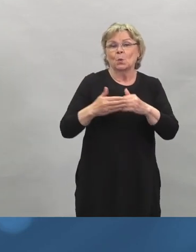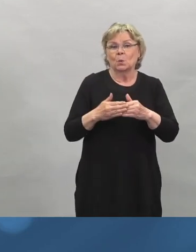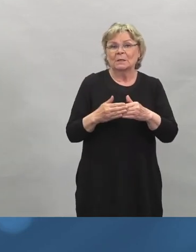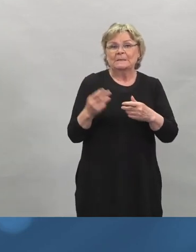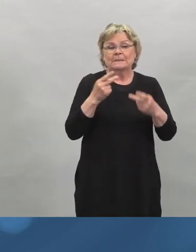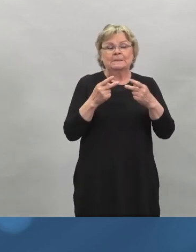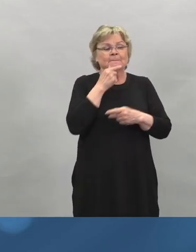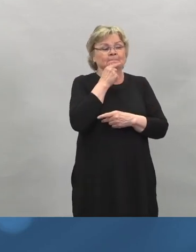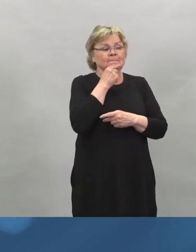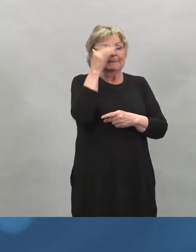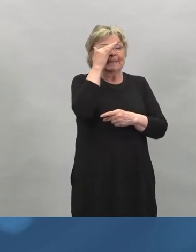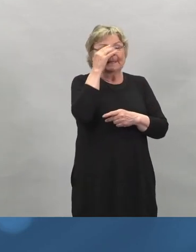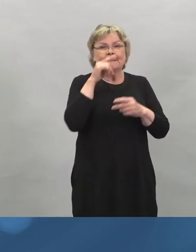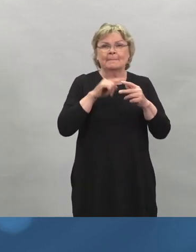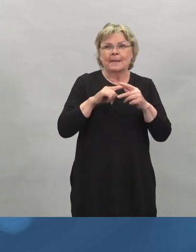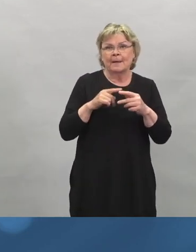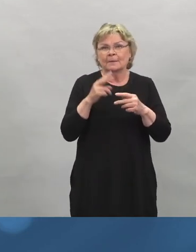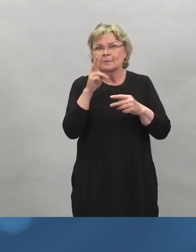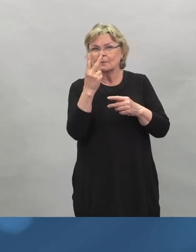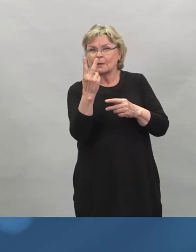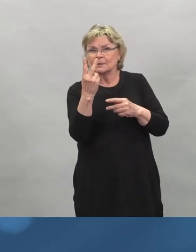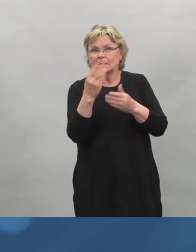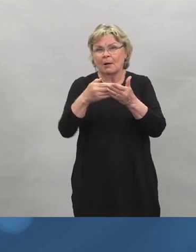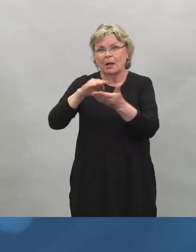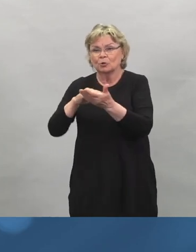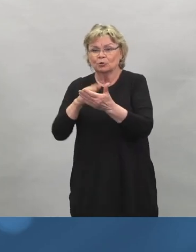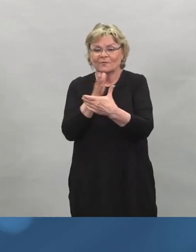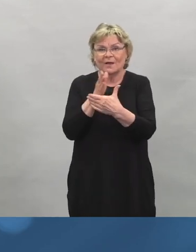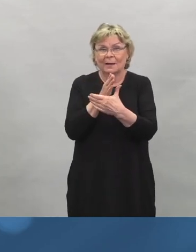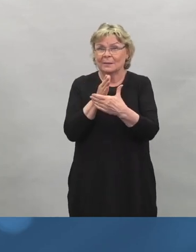se optimaalisin aikaväli kahden annoksen väli.